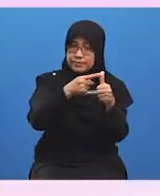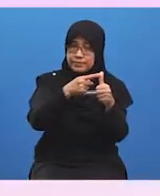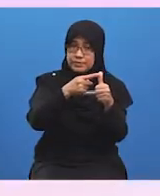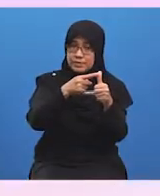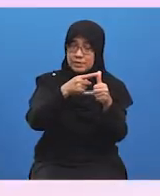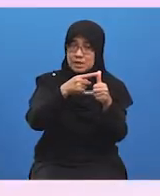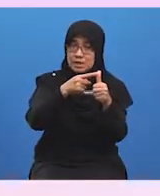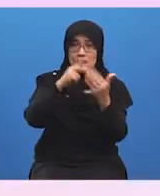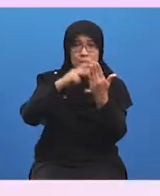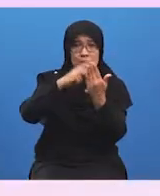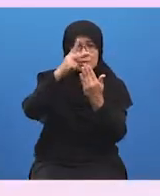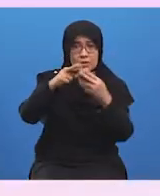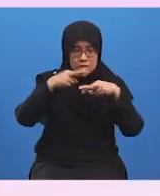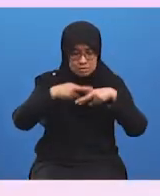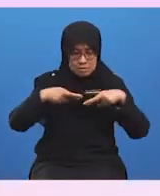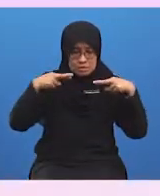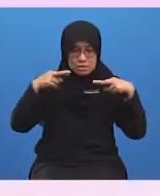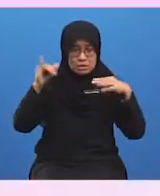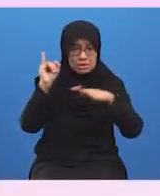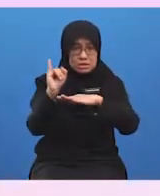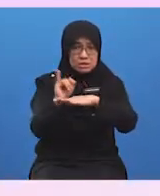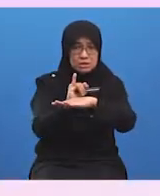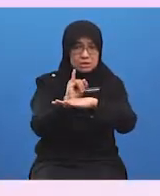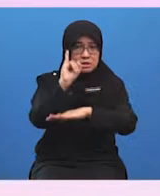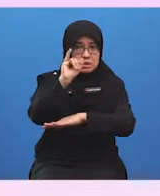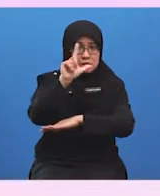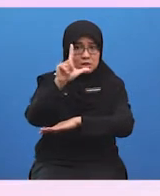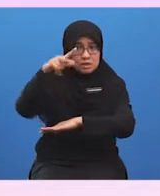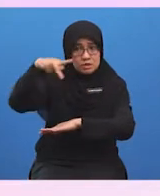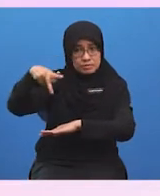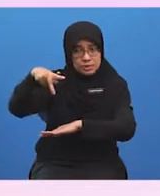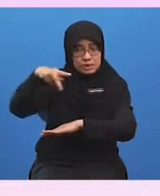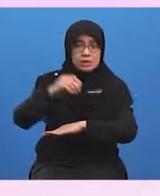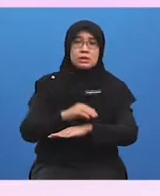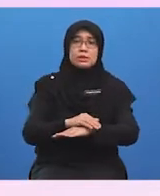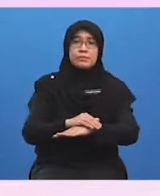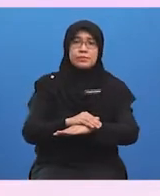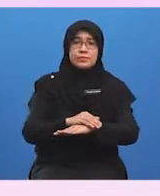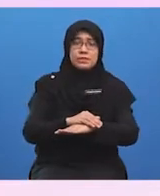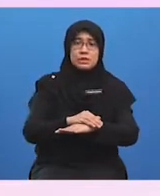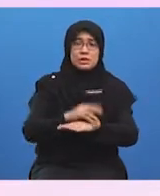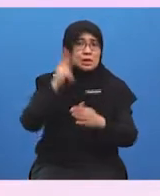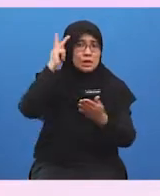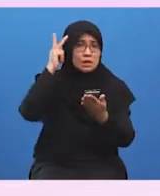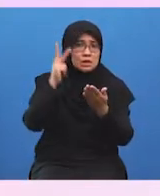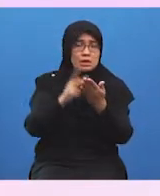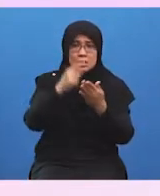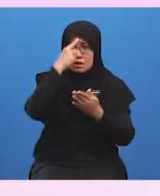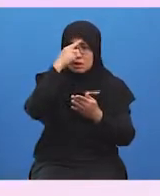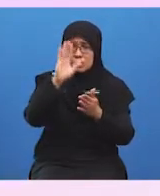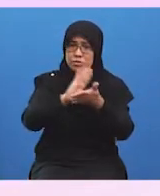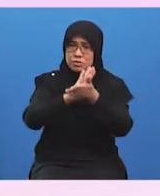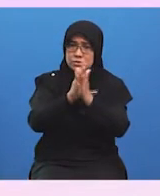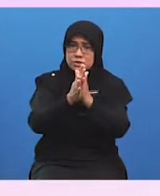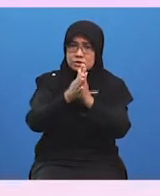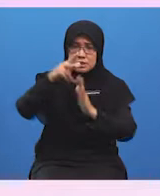Program Rantaian Industri, ILP. Program ini diperkenalkan untuk menjadikan